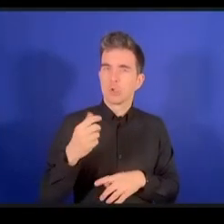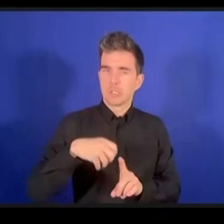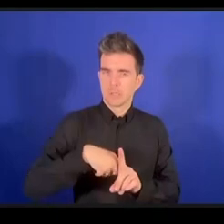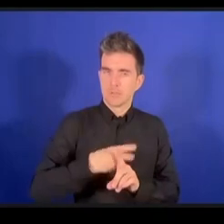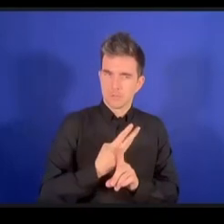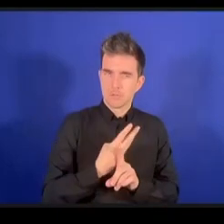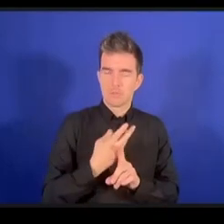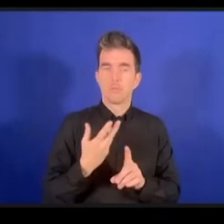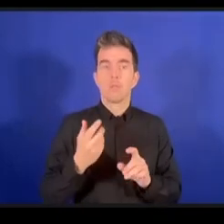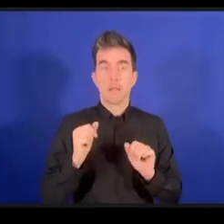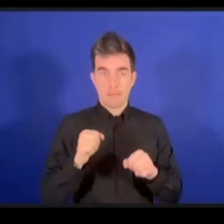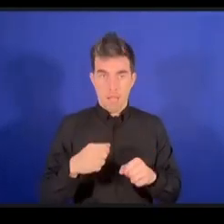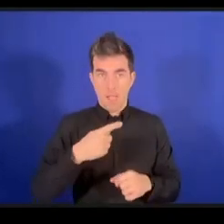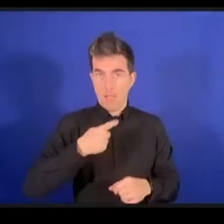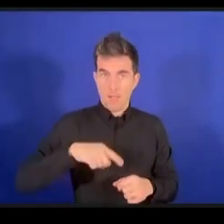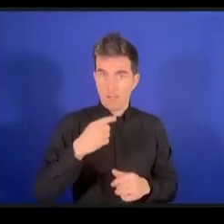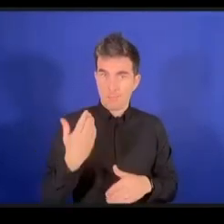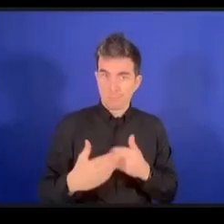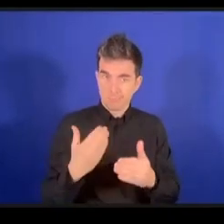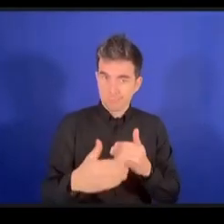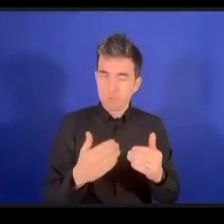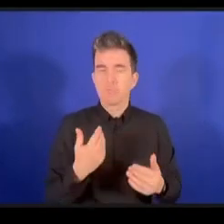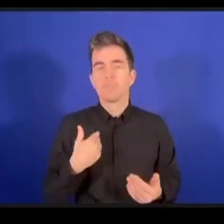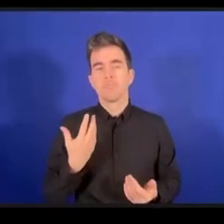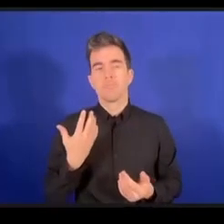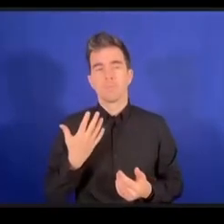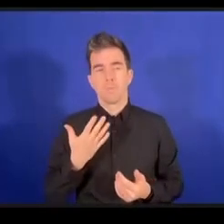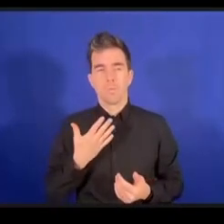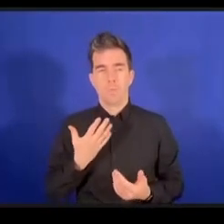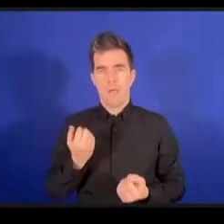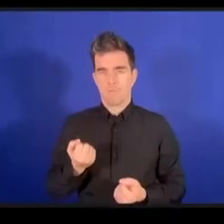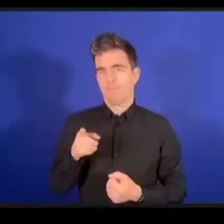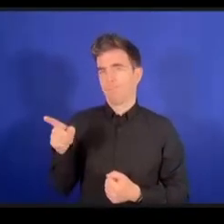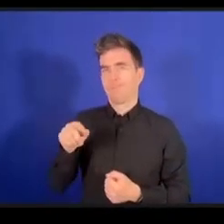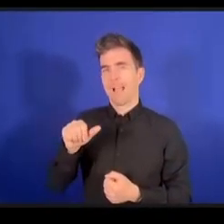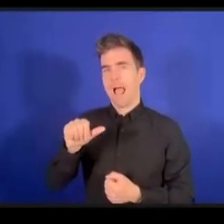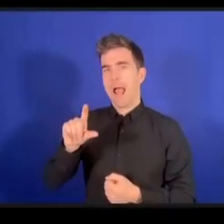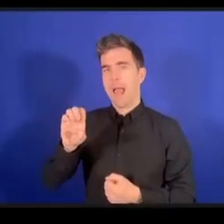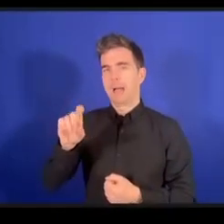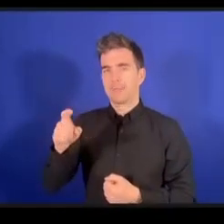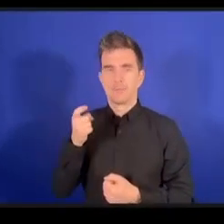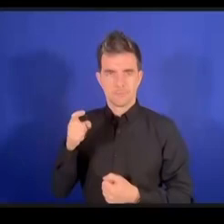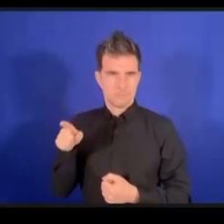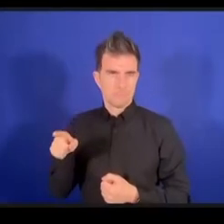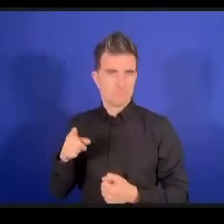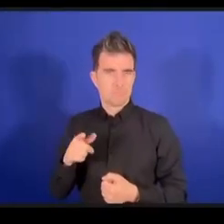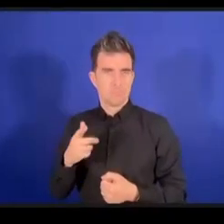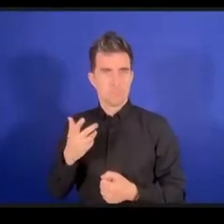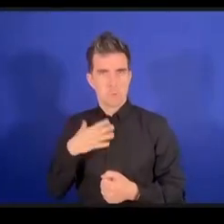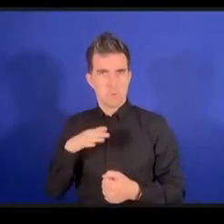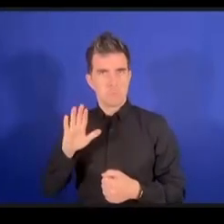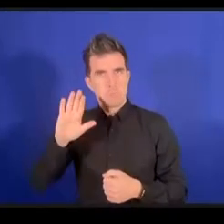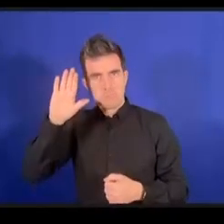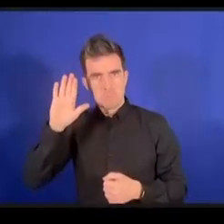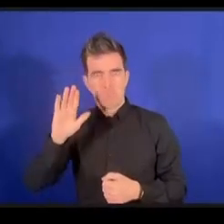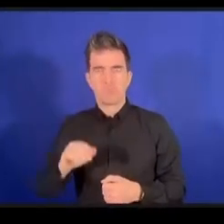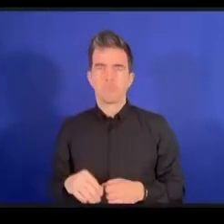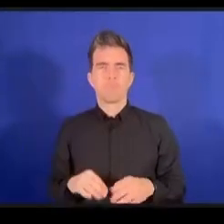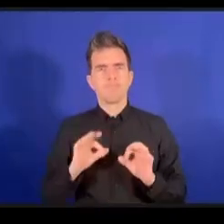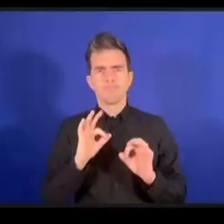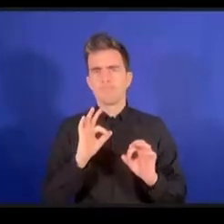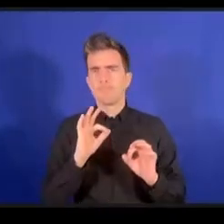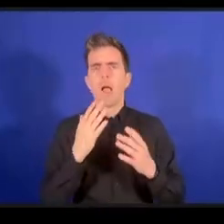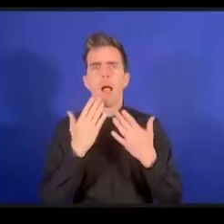بأهداف التنمية المستدامة أنا أشارك عبر الإنترنت أنا